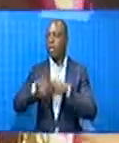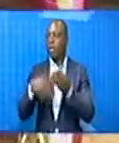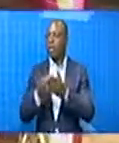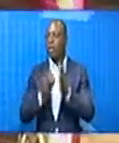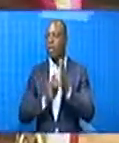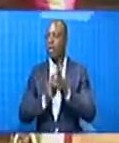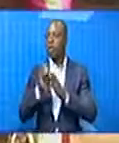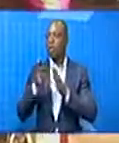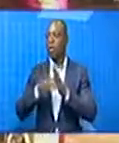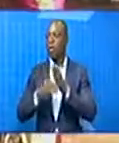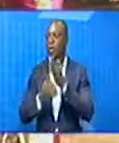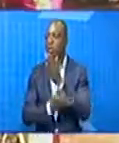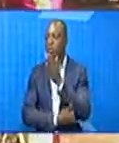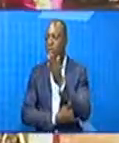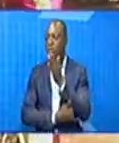développement du pays.